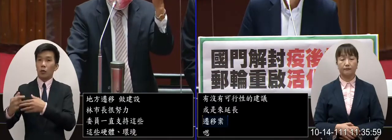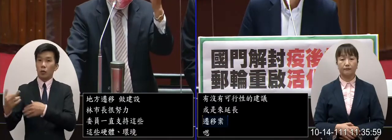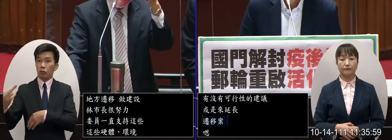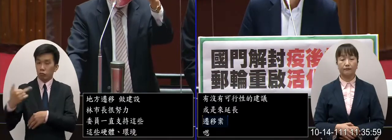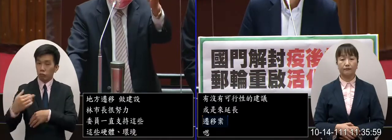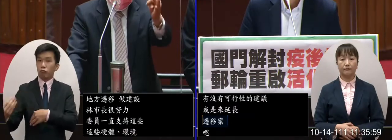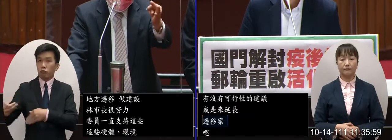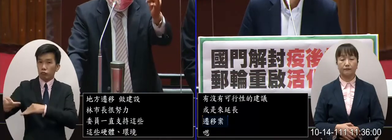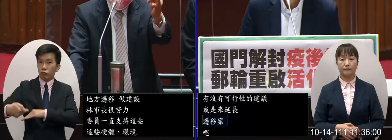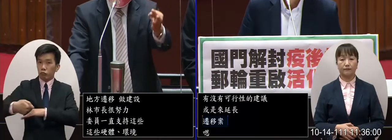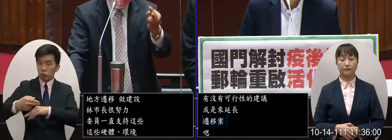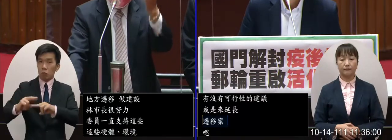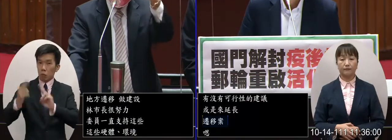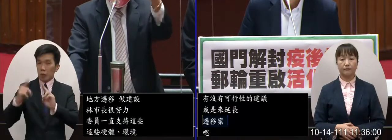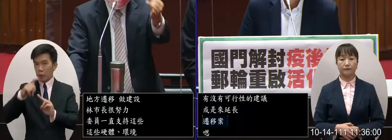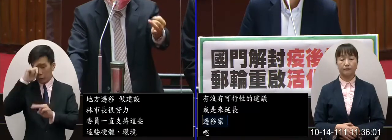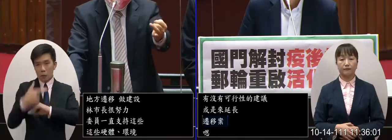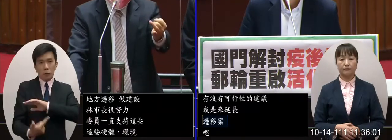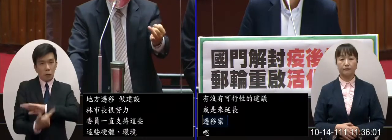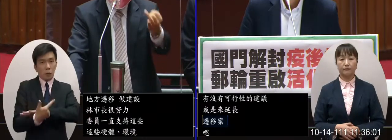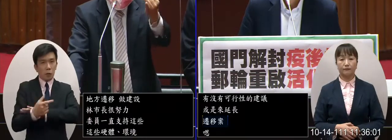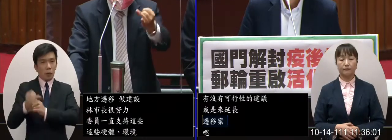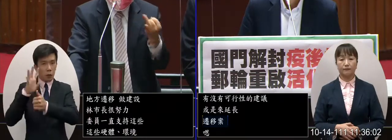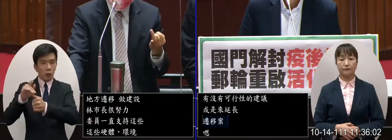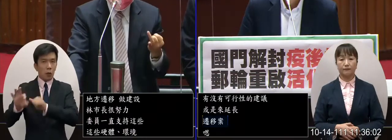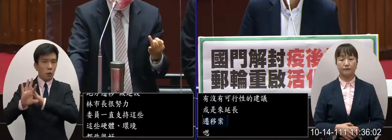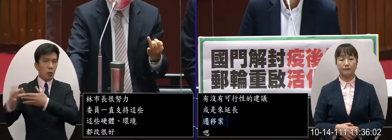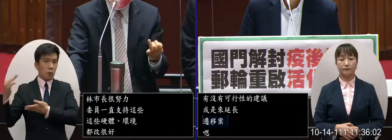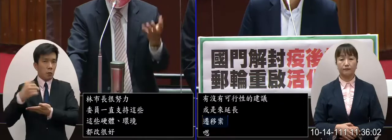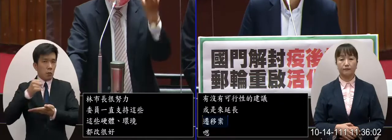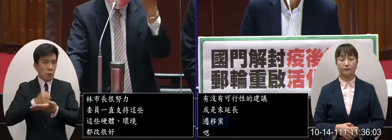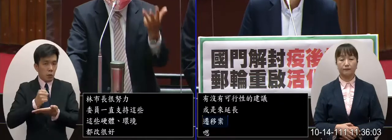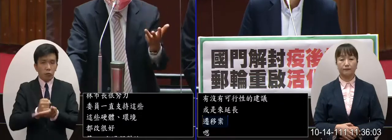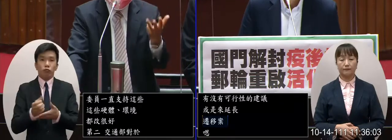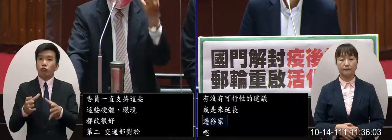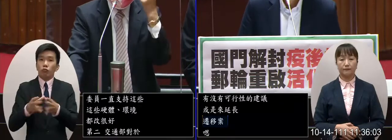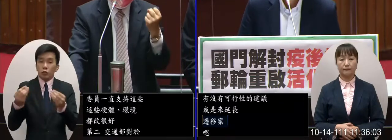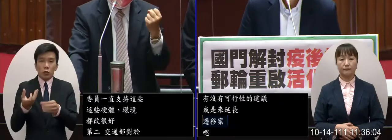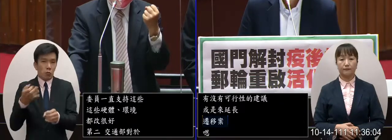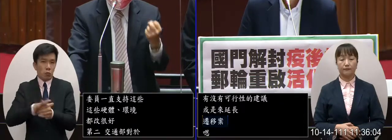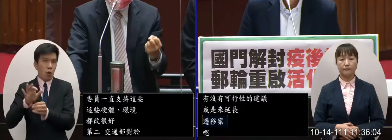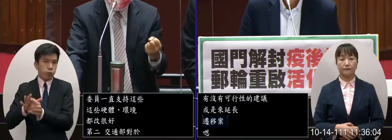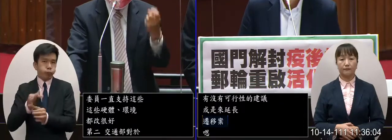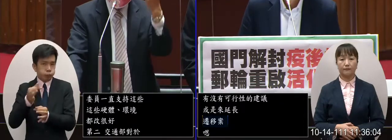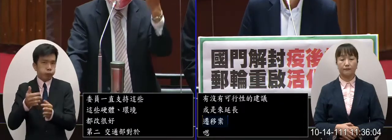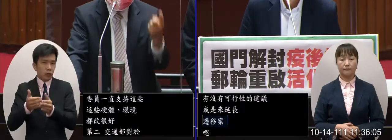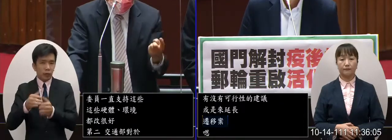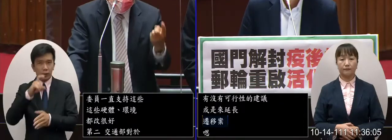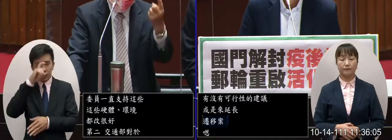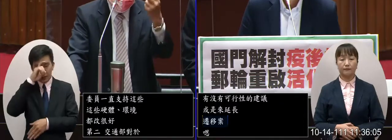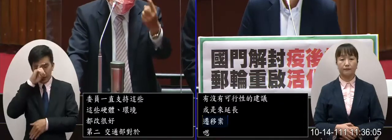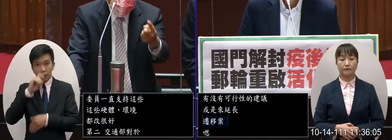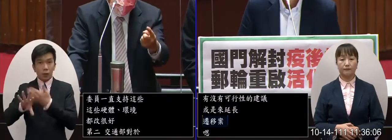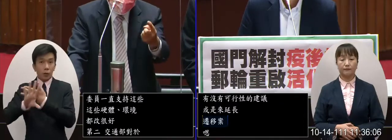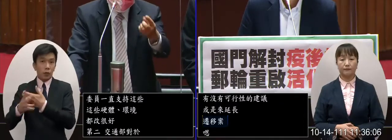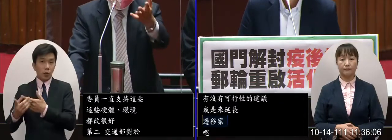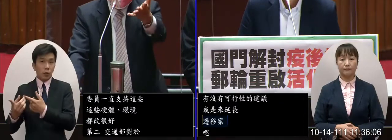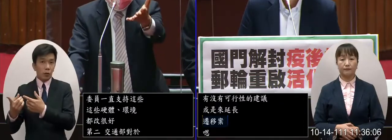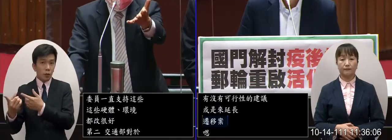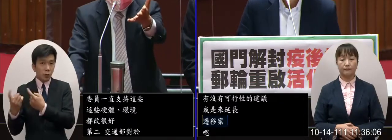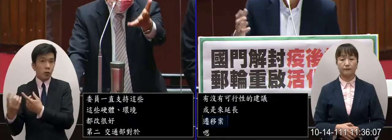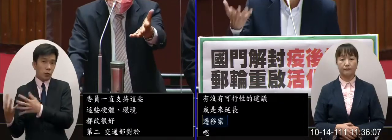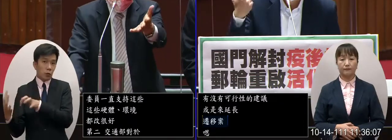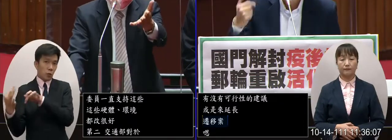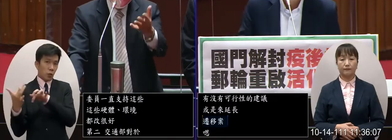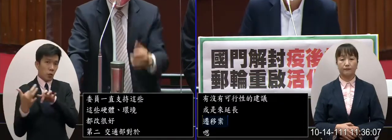對外宣傳趕快免簽趕快補助相關措施吸引更多遊客搭郵輪